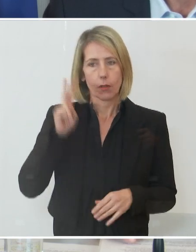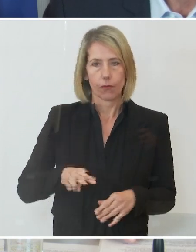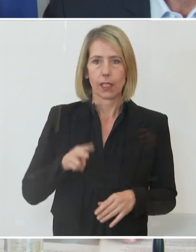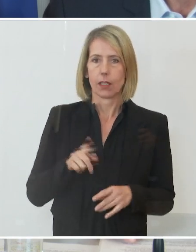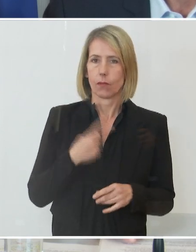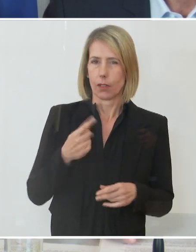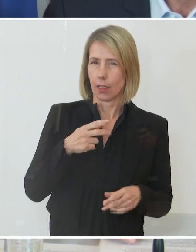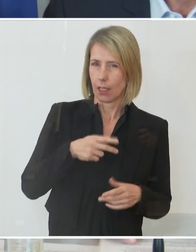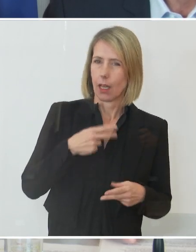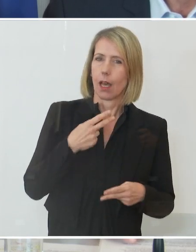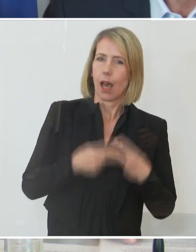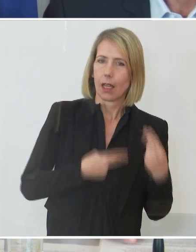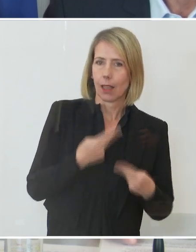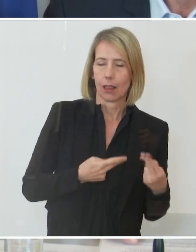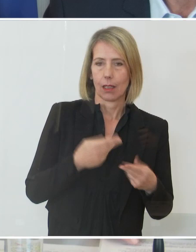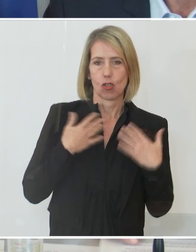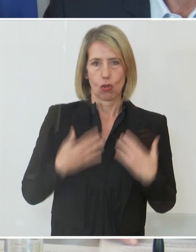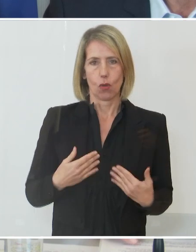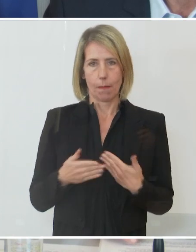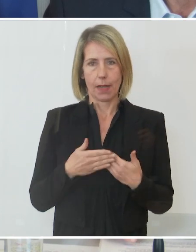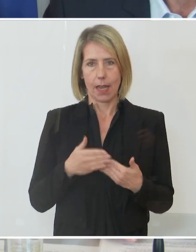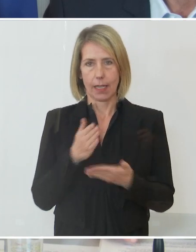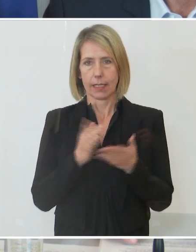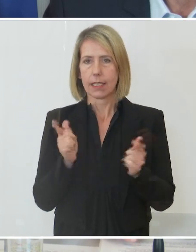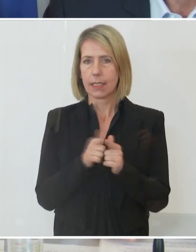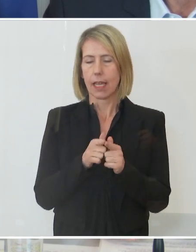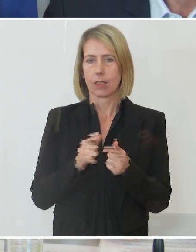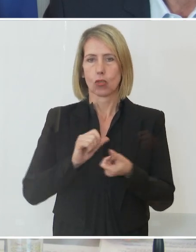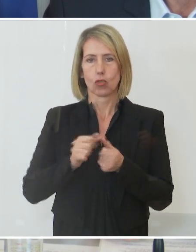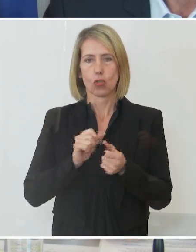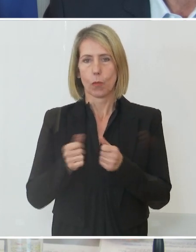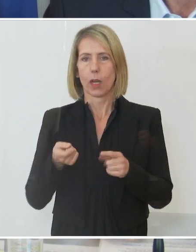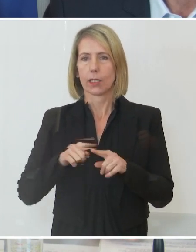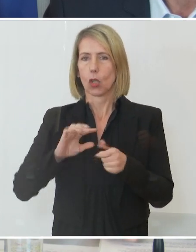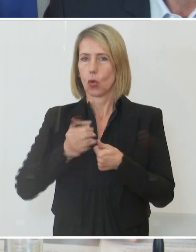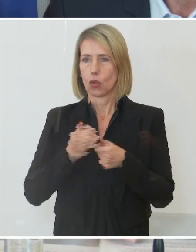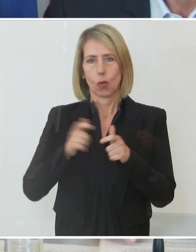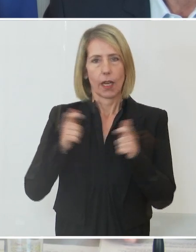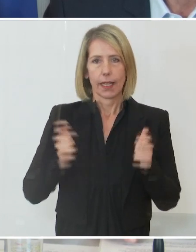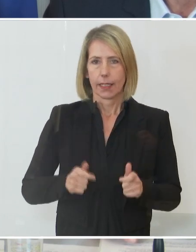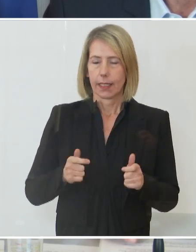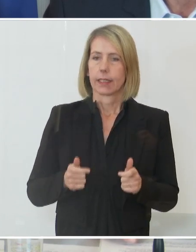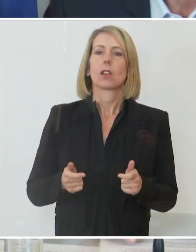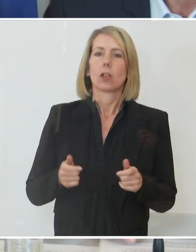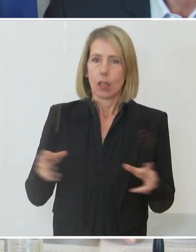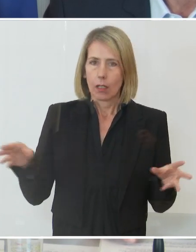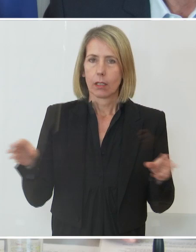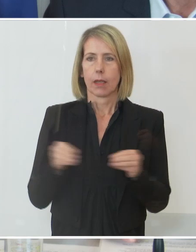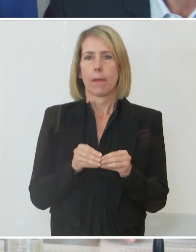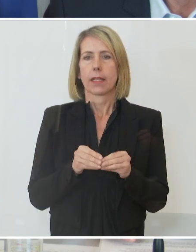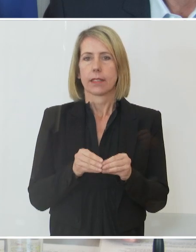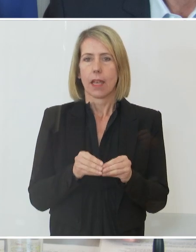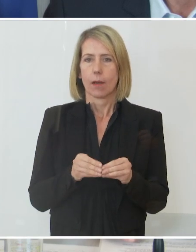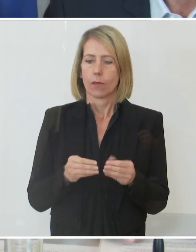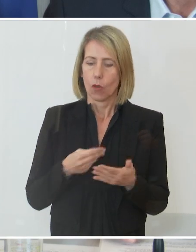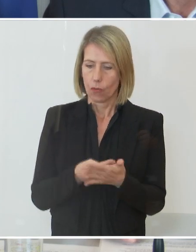el, die körpernahen Dienstleistungen, Kulturinstitutionen, Sporteinrichtungen gemeinsam auch mit den